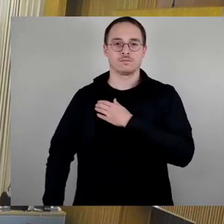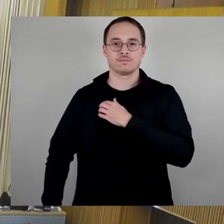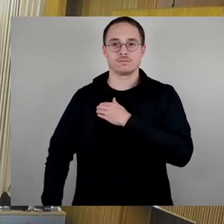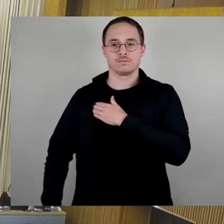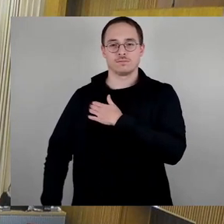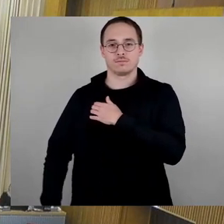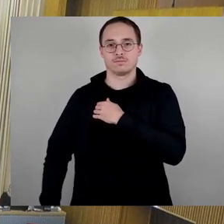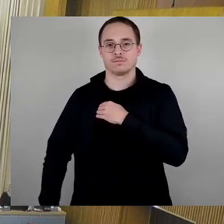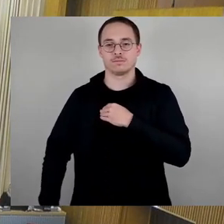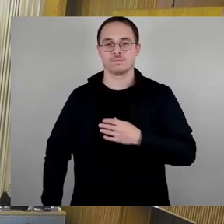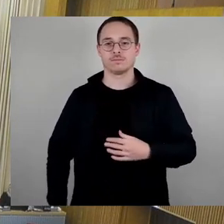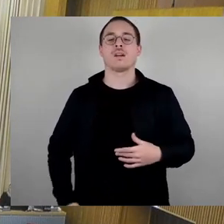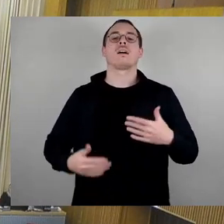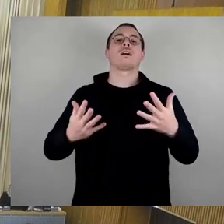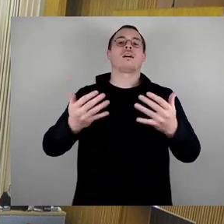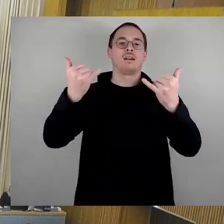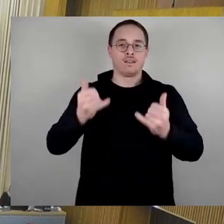Jawohl, jetzt geht's los.